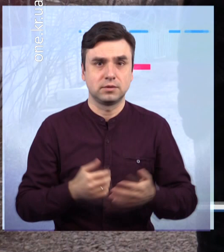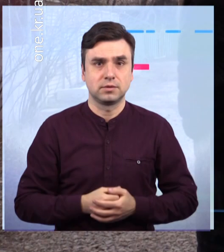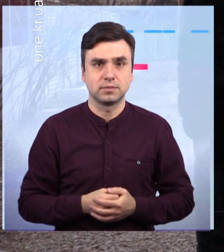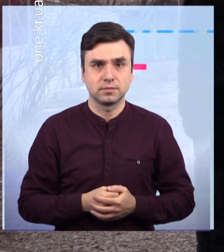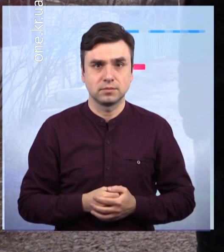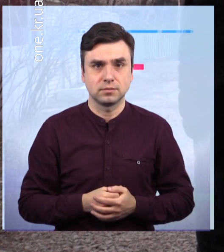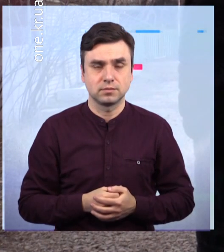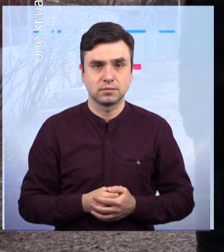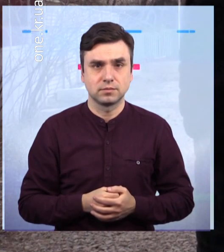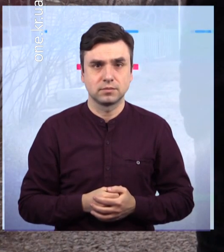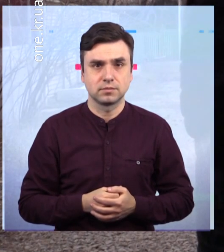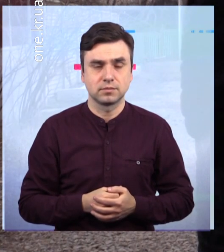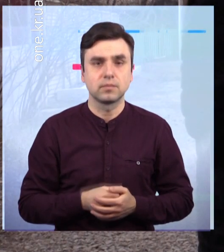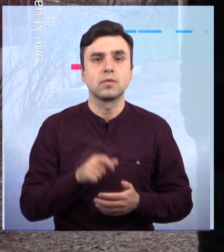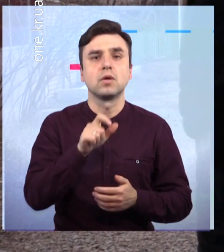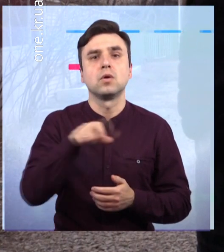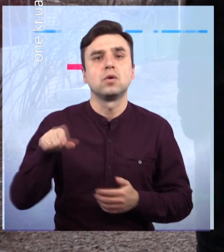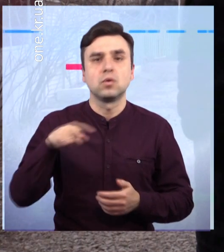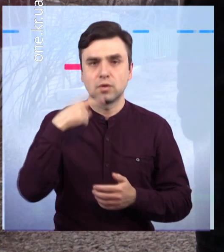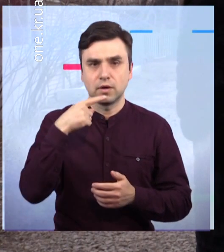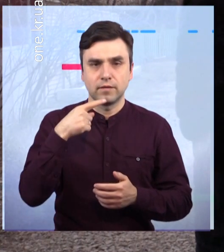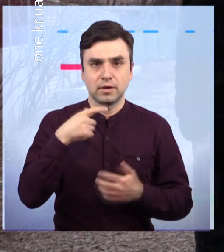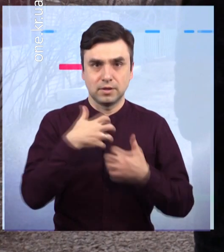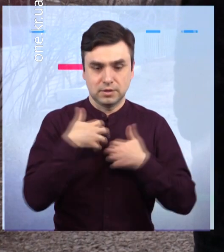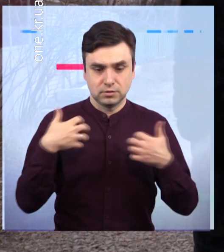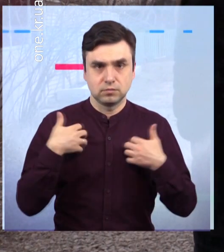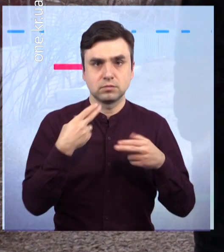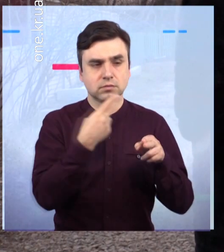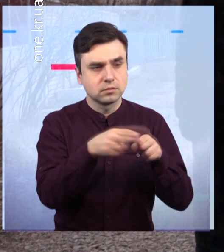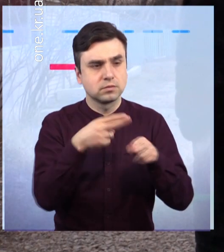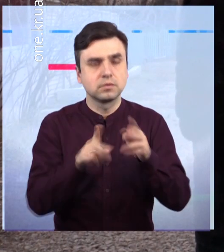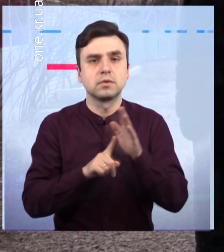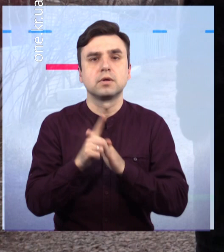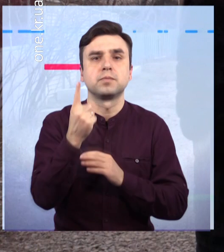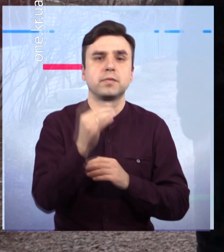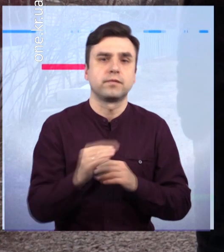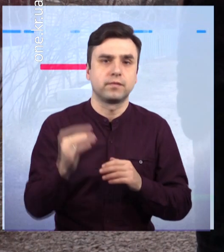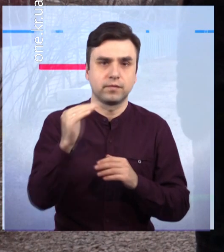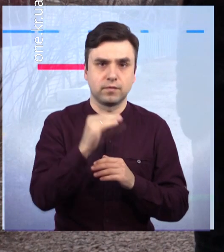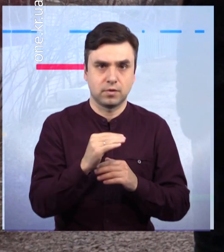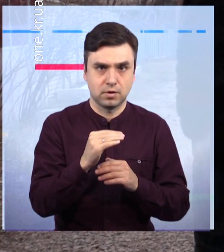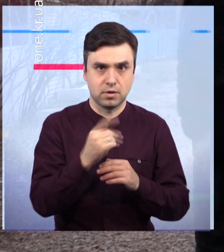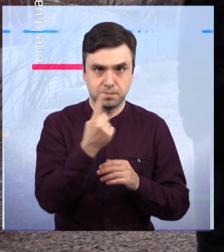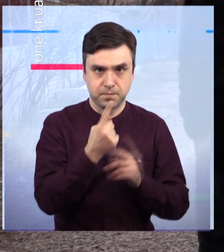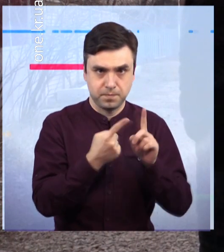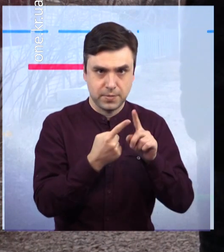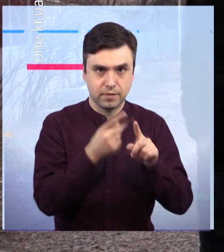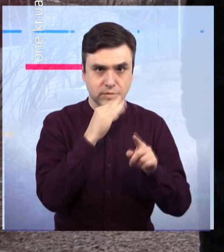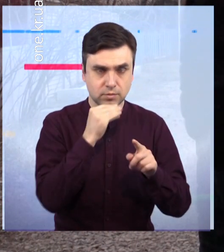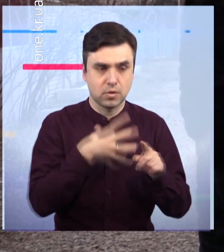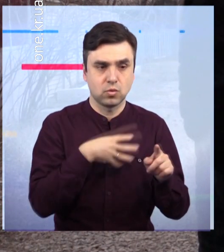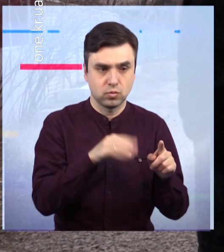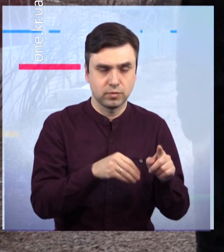виходить? Виживають нас отсюда чи що? Як ми можемо жити і не успокоїтися за своїх